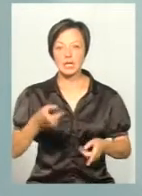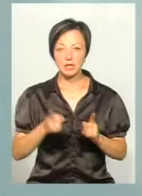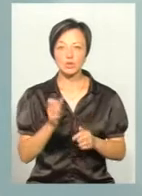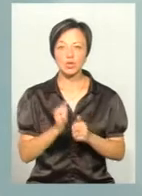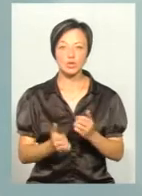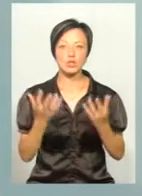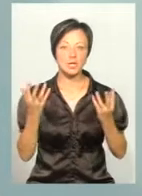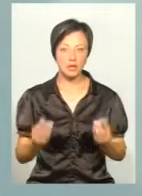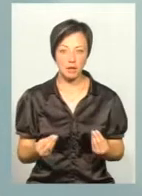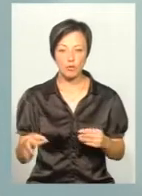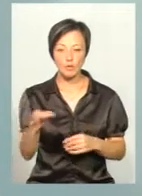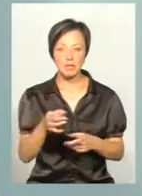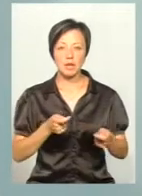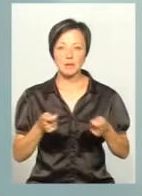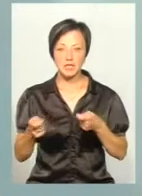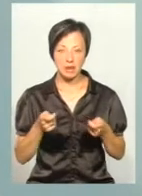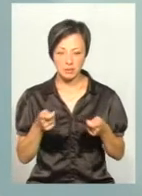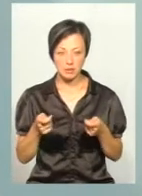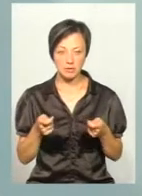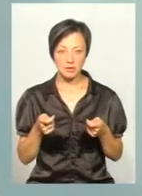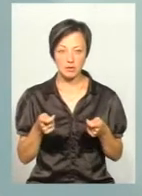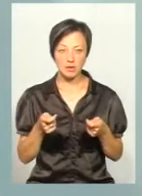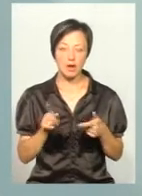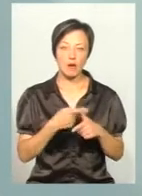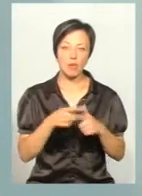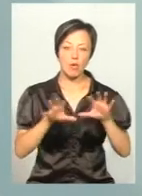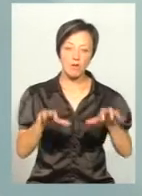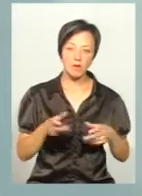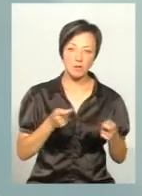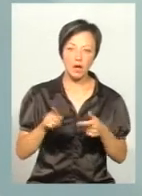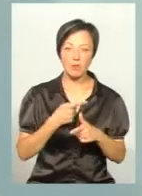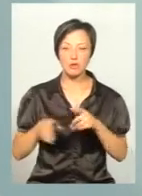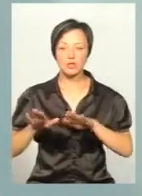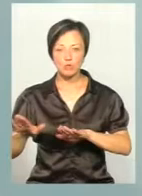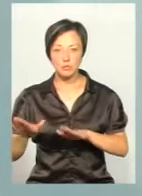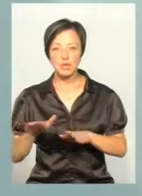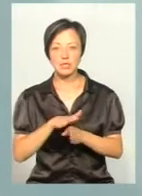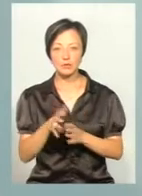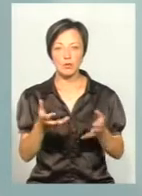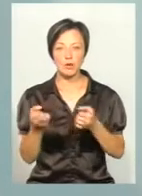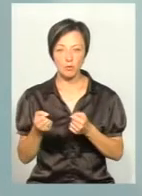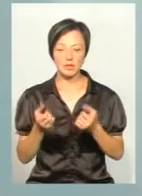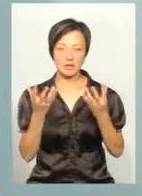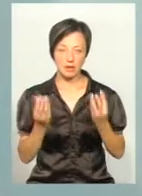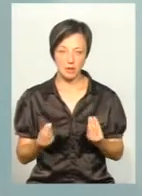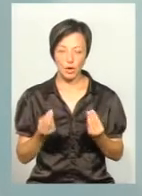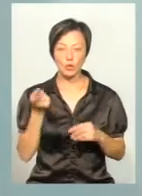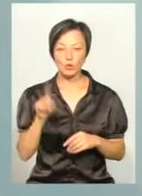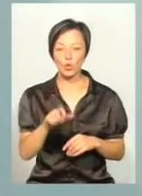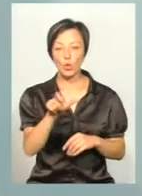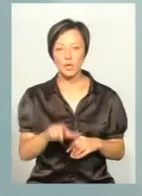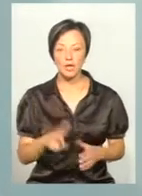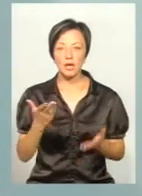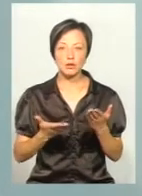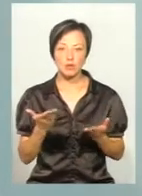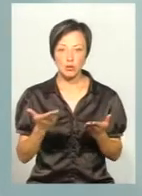кожний день в обласній державній адміністрації або голова адміністрації, або заступники здійснюють прийомний день. Тому людина,